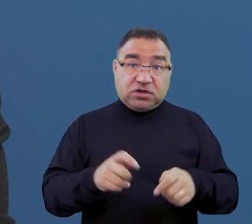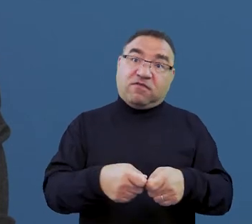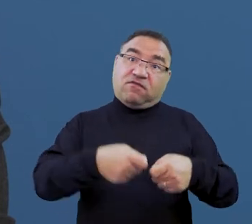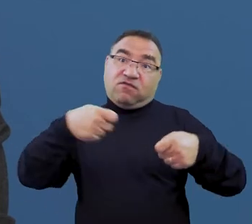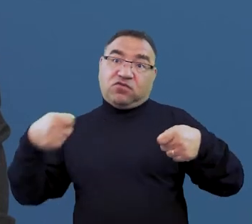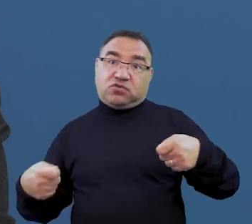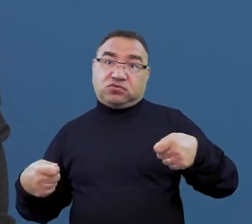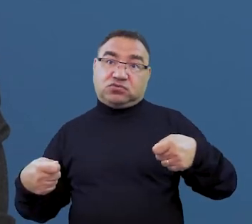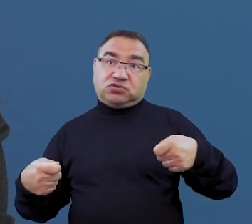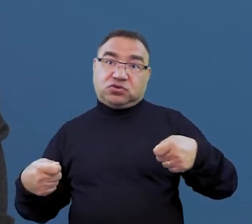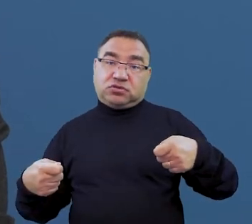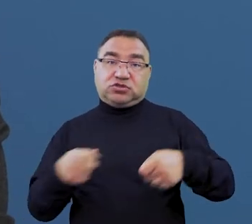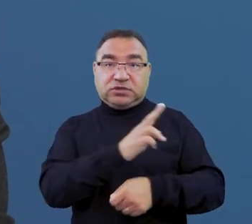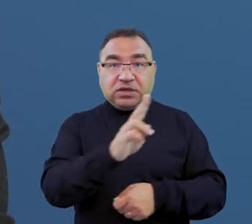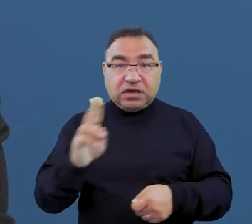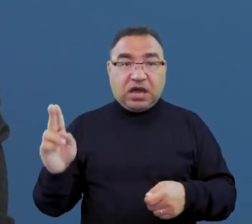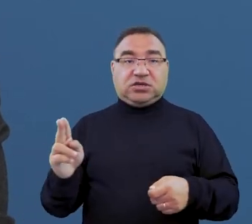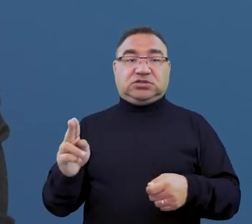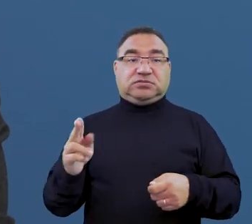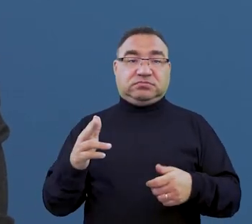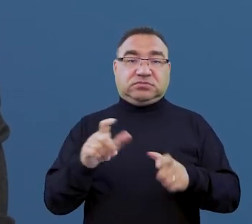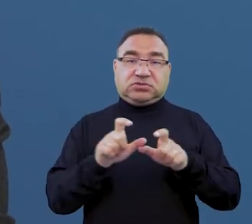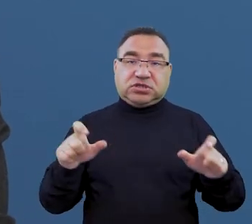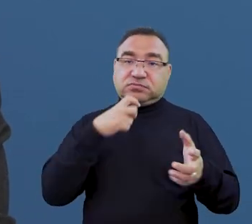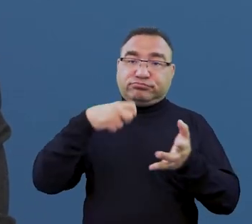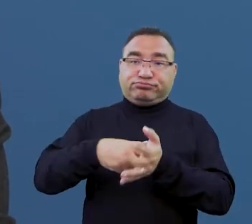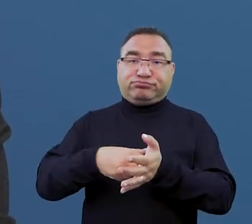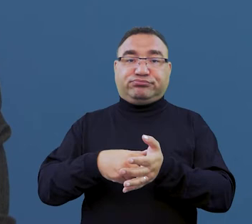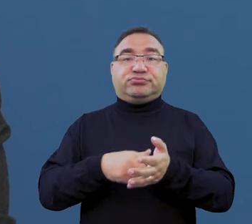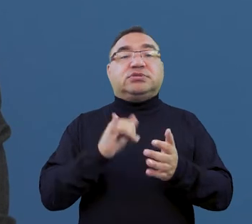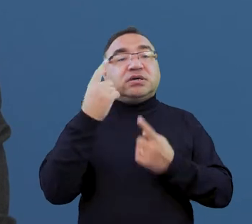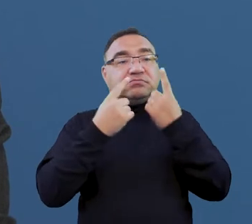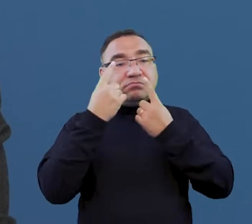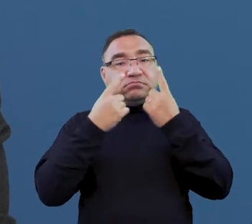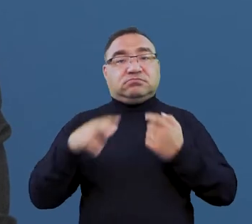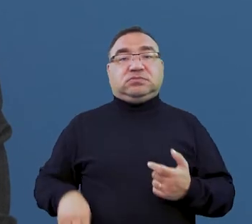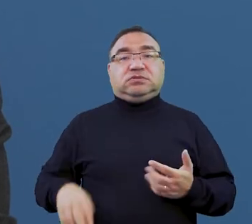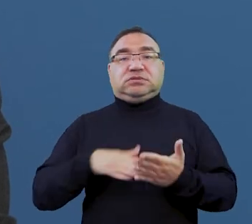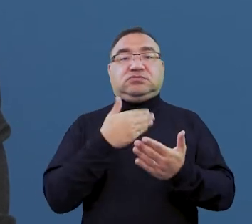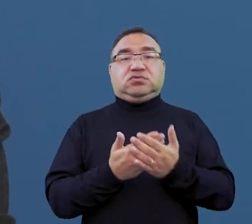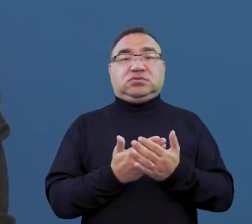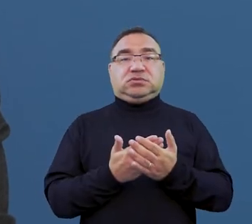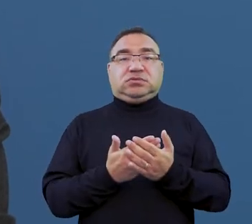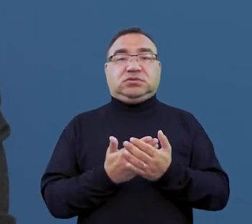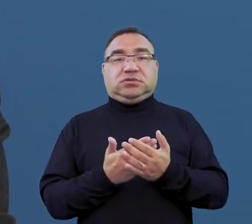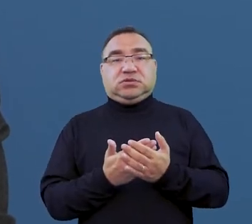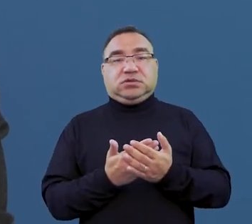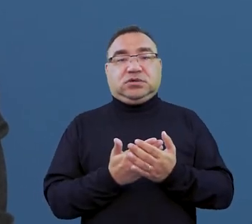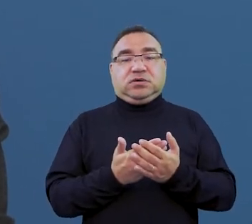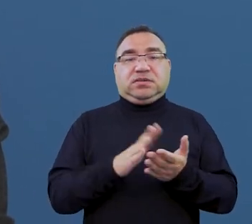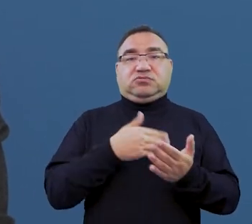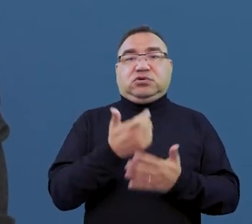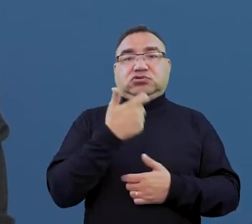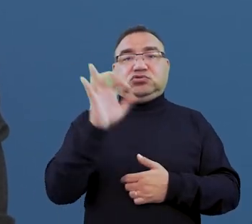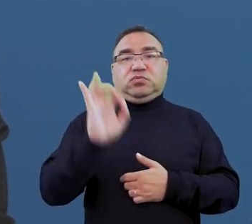wydłużona w celu umożliwienia każdemu studentowi podbicia legitymacji. Jak Pan Minister wyobraża sobie sytuacje na uczelniach, które będą prowadzić w